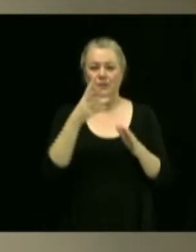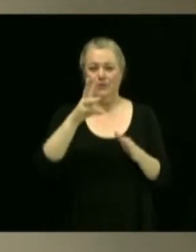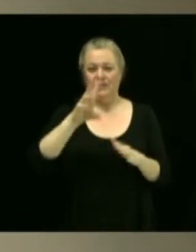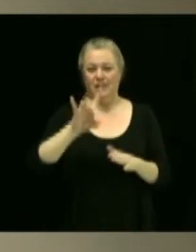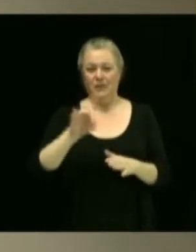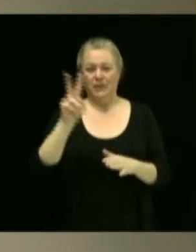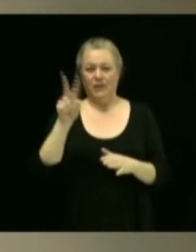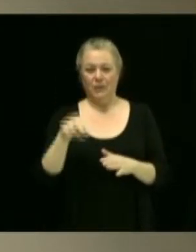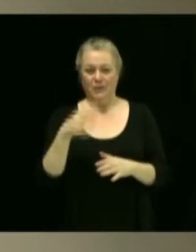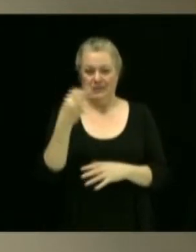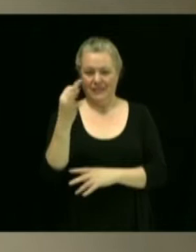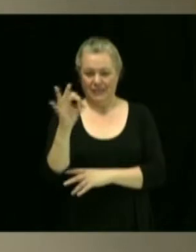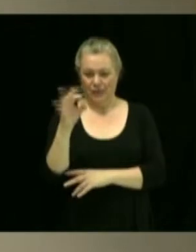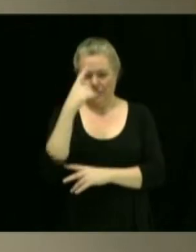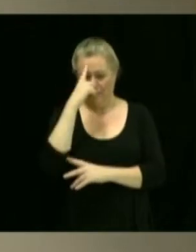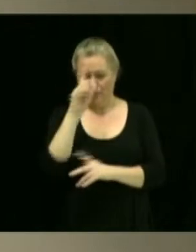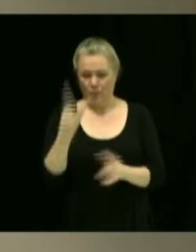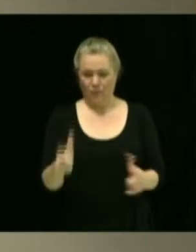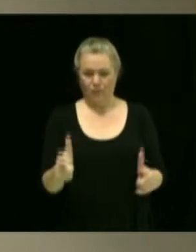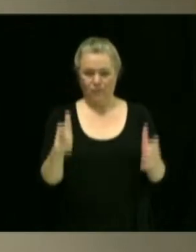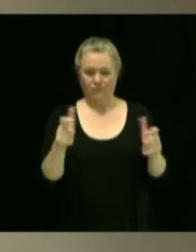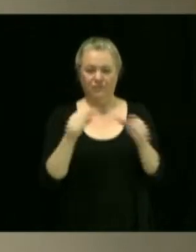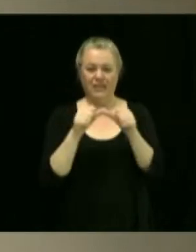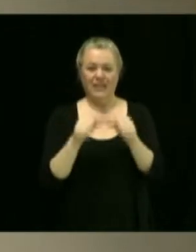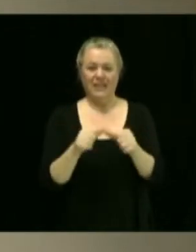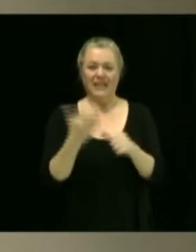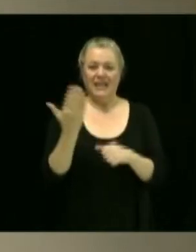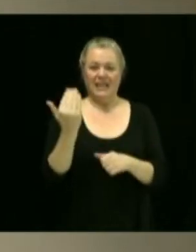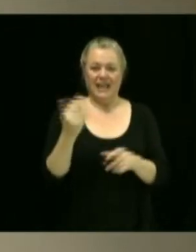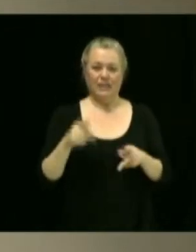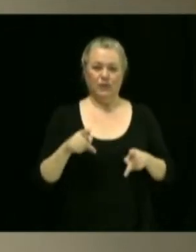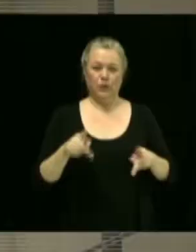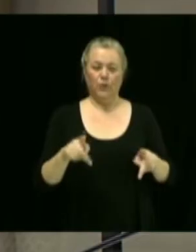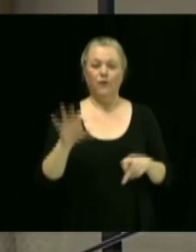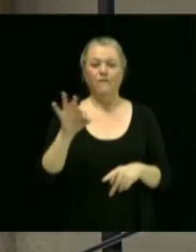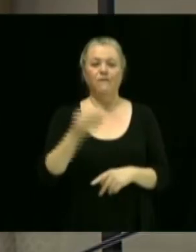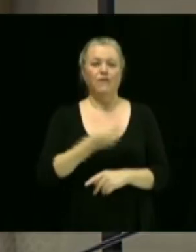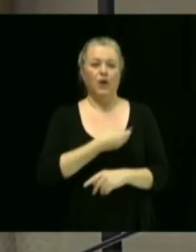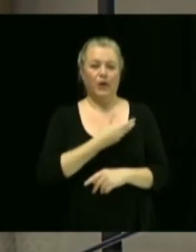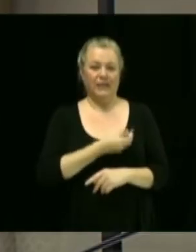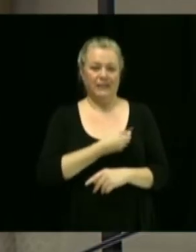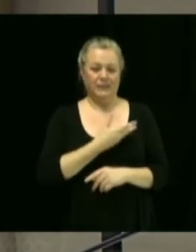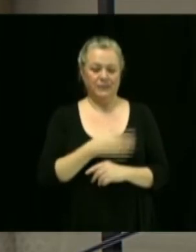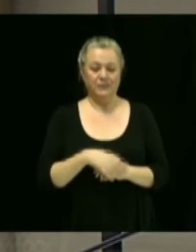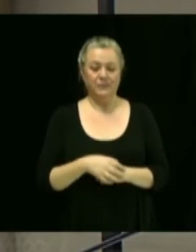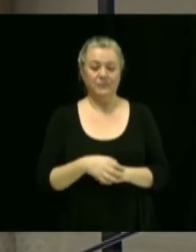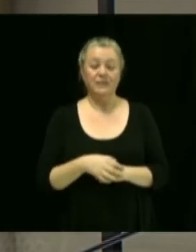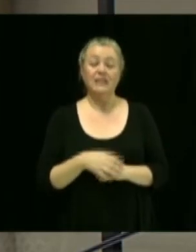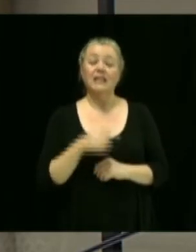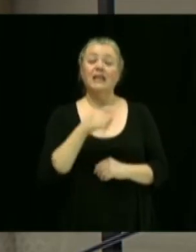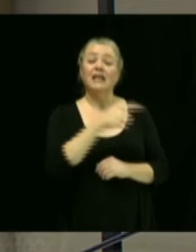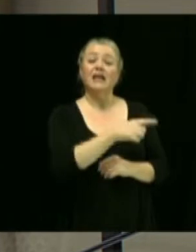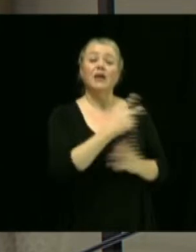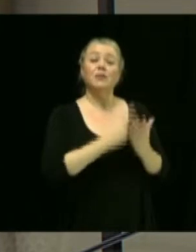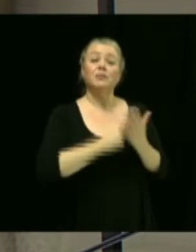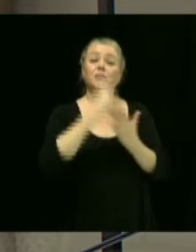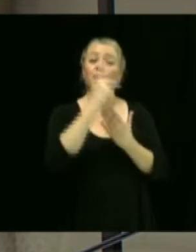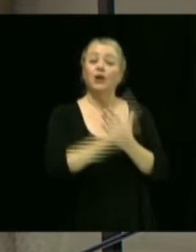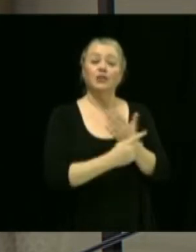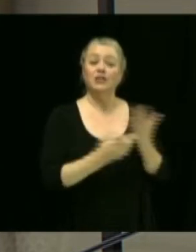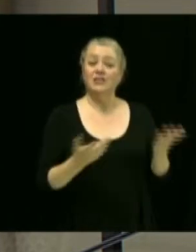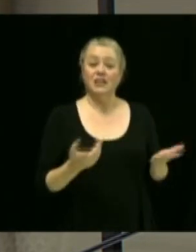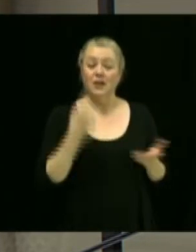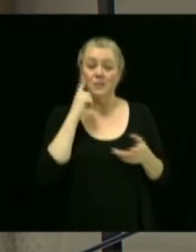pour l'immeuble situé au 15 rue Fleury. Oui, alors dans ce cas-ci, le projet vise à permettre l